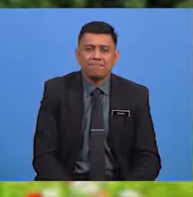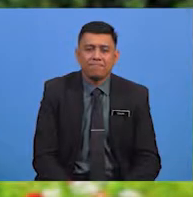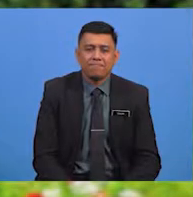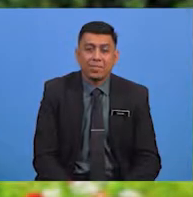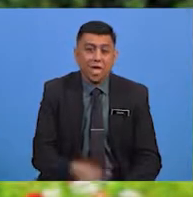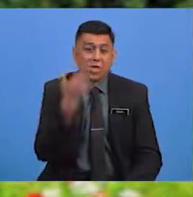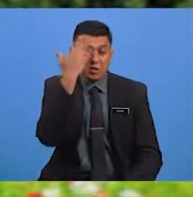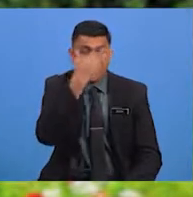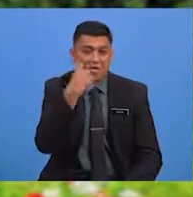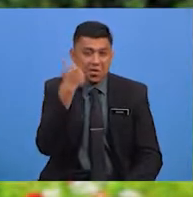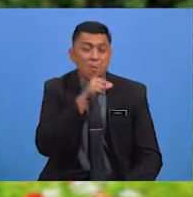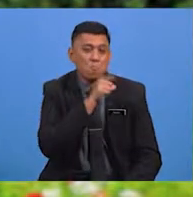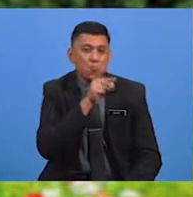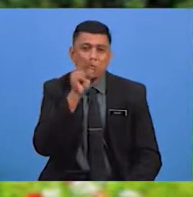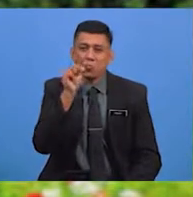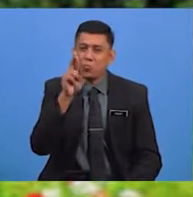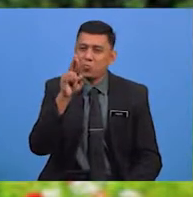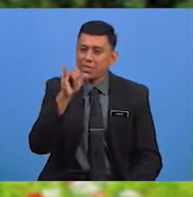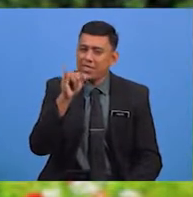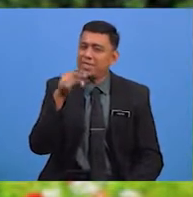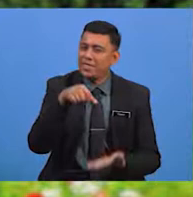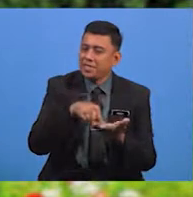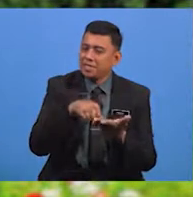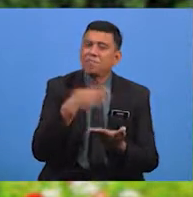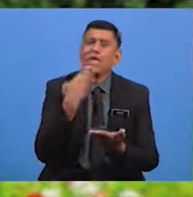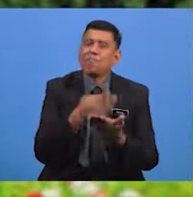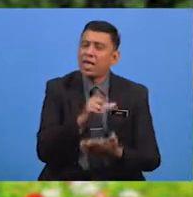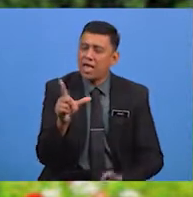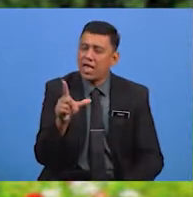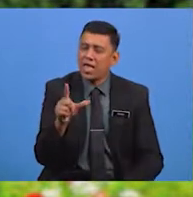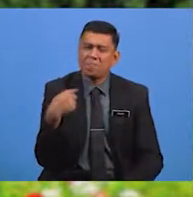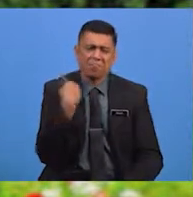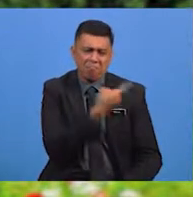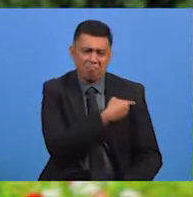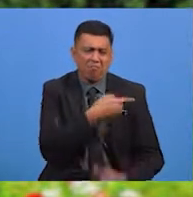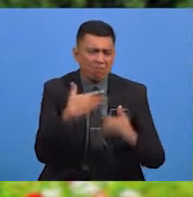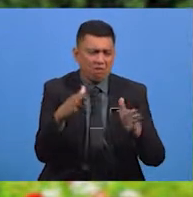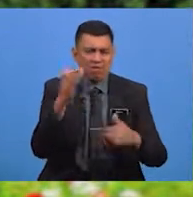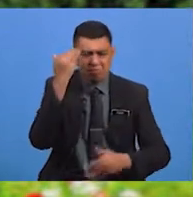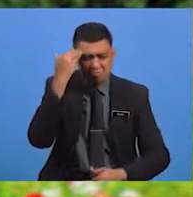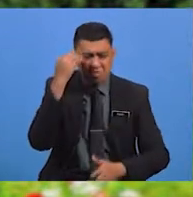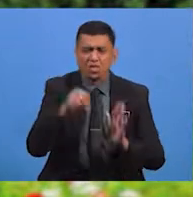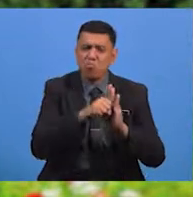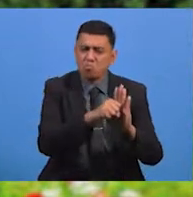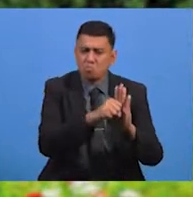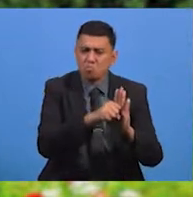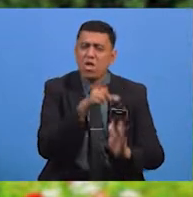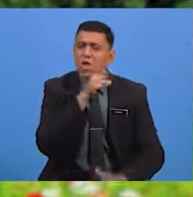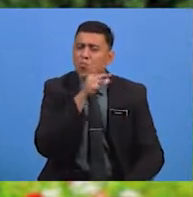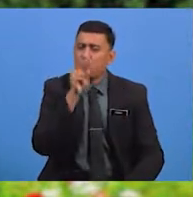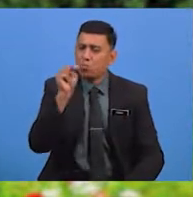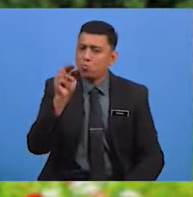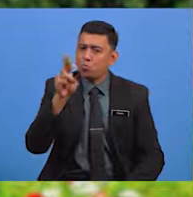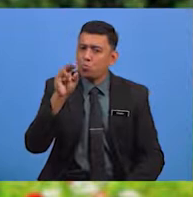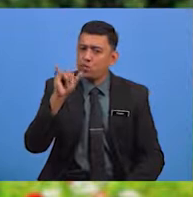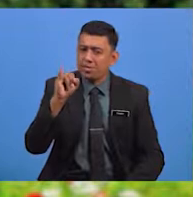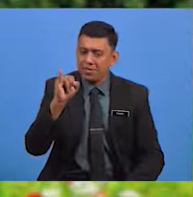Cantik, kan Burung Nuri ini? Baiklah, kita telahpun meningkap tentang simbolik Burung Nuri ini.